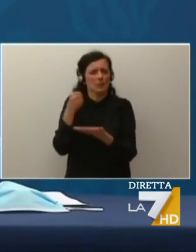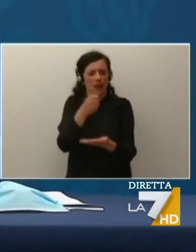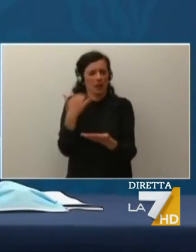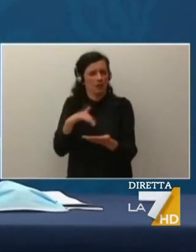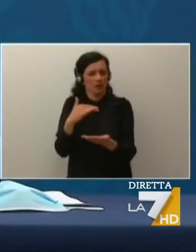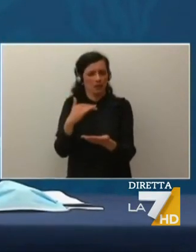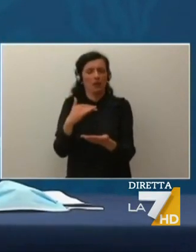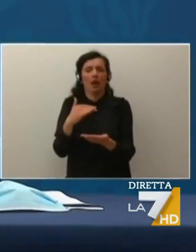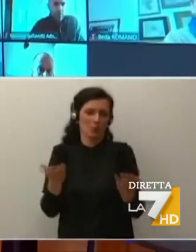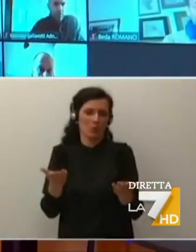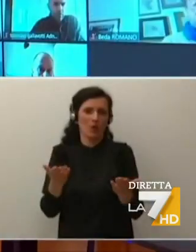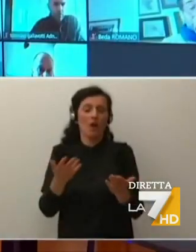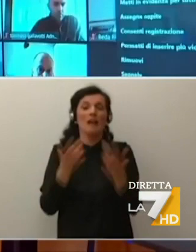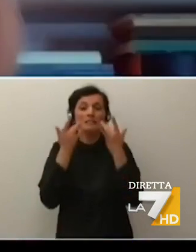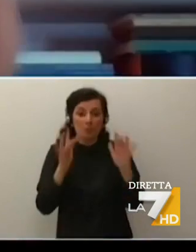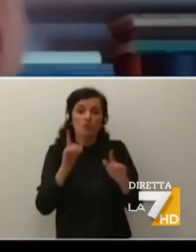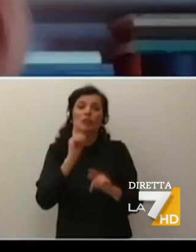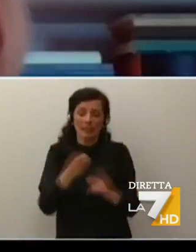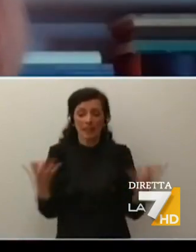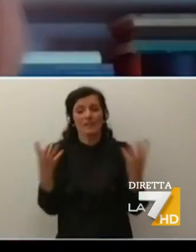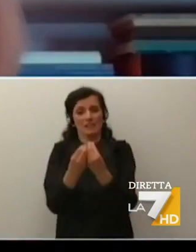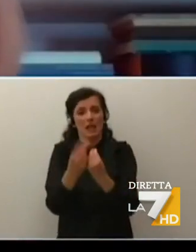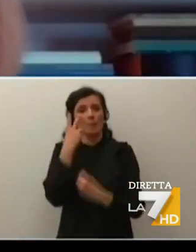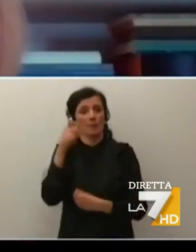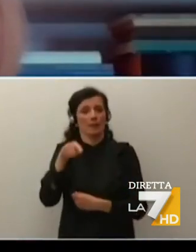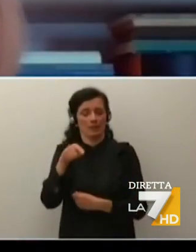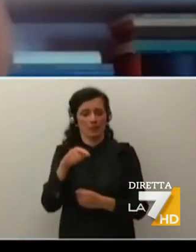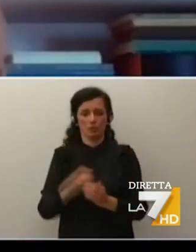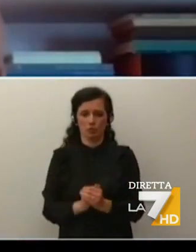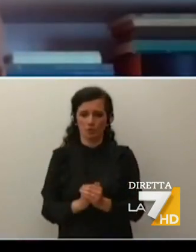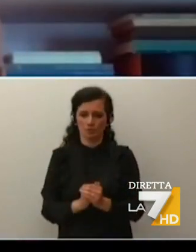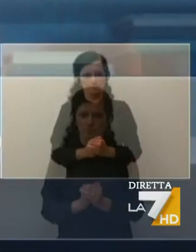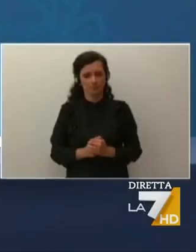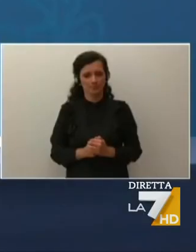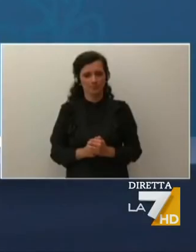ragionato però... Presidente, in pratica questo cosa vuol dire?